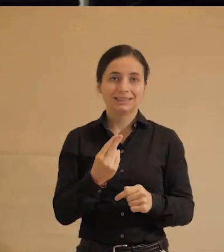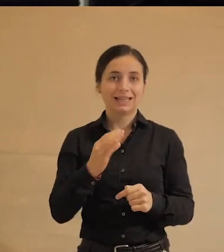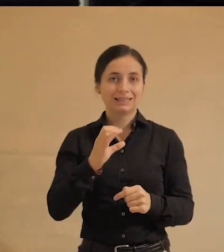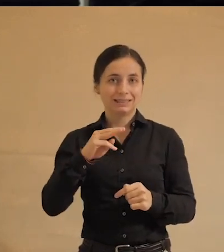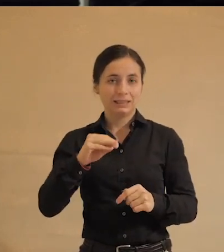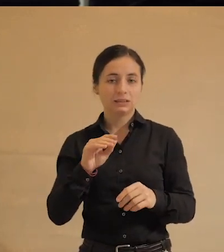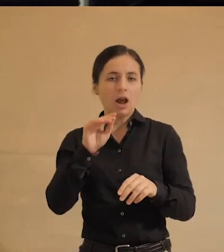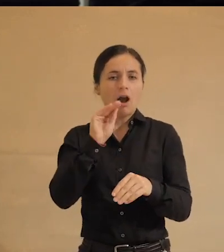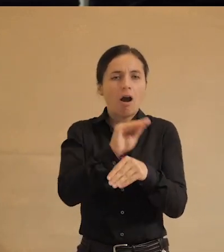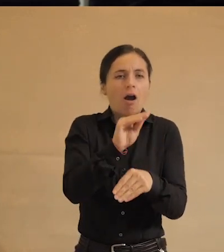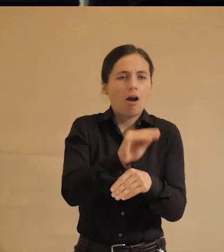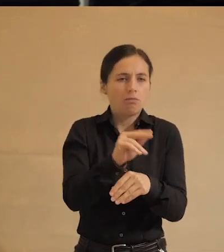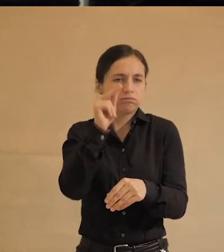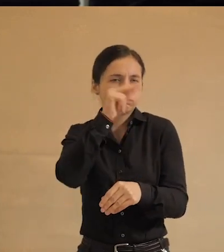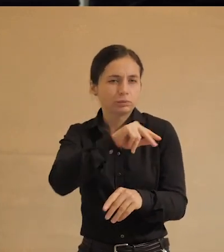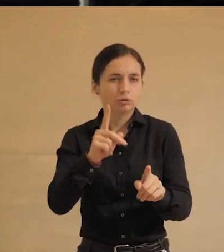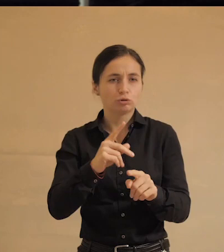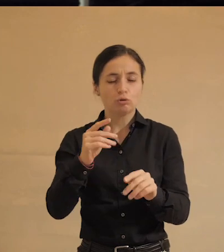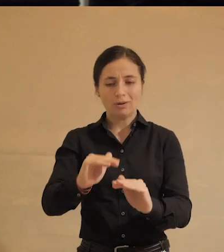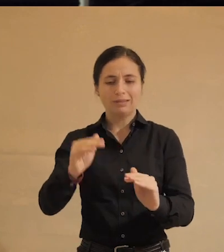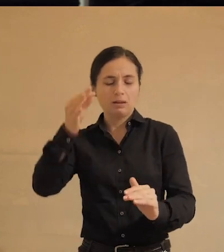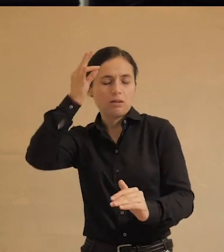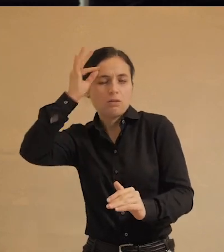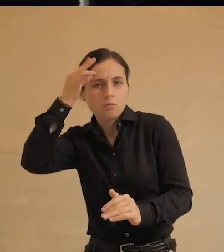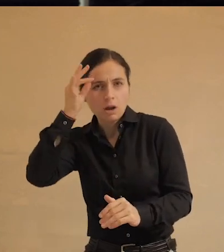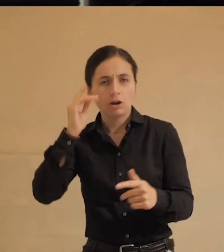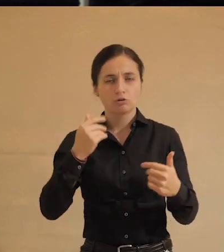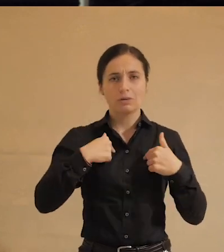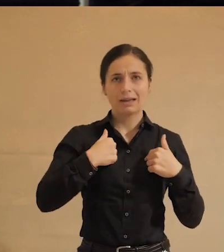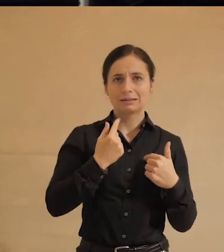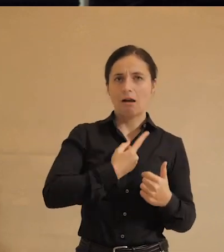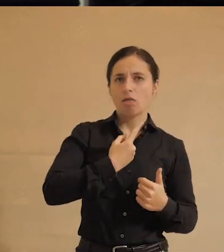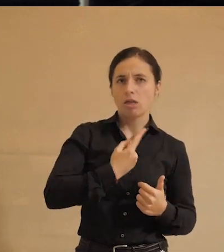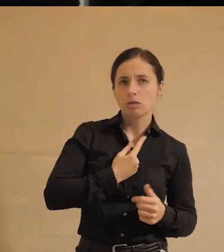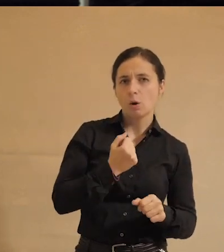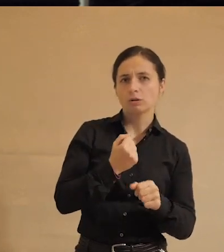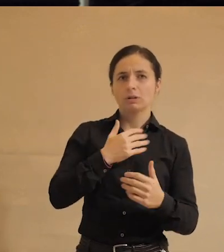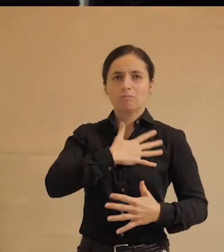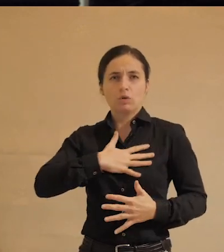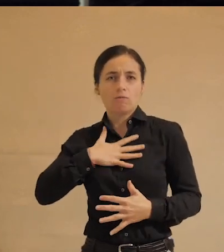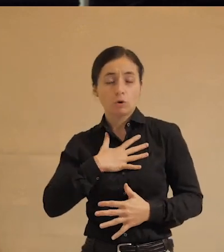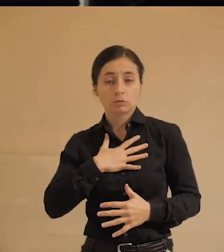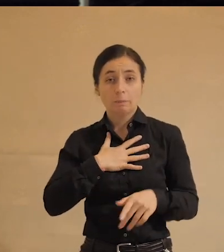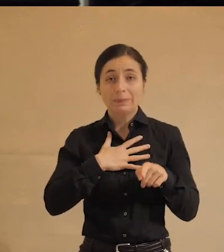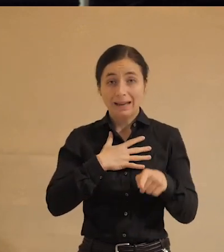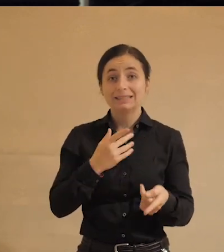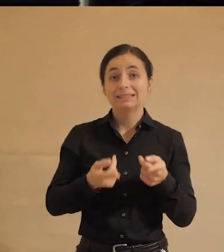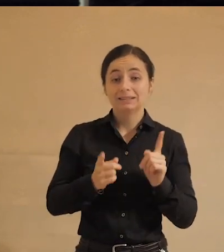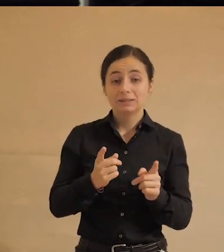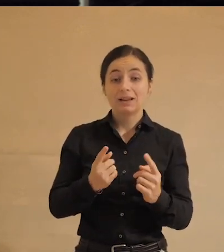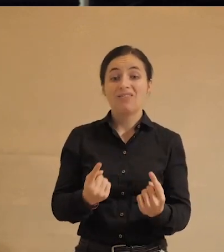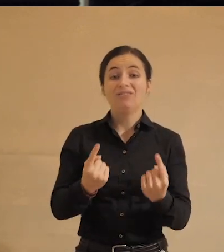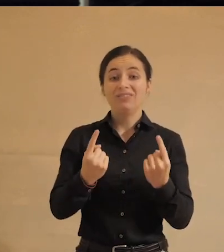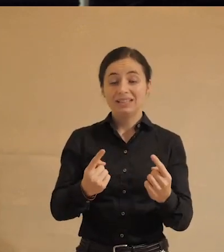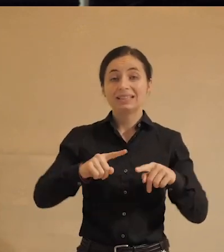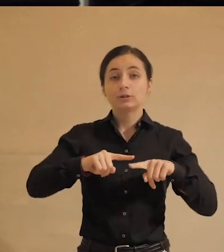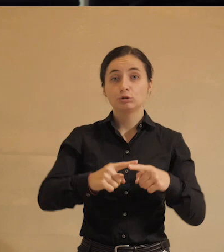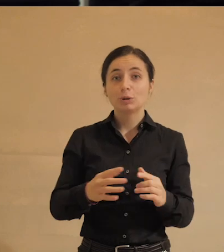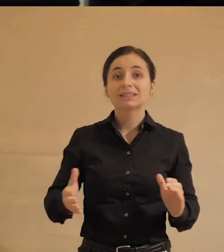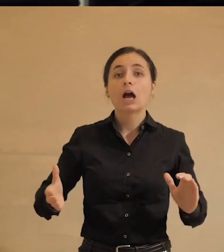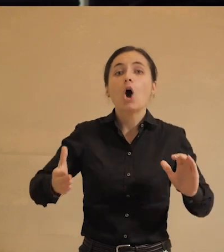сейчас обвиняем в том, что они сводят с ума наших детей, делают нас одинокими, делают нас тревожными, они на самом деле великие инструменты